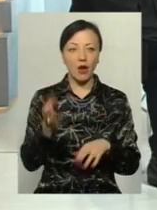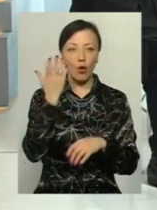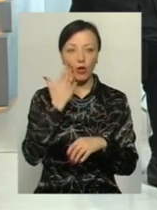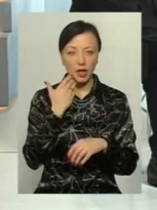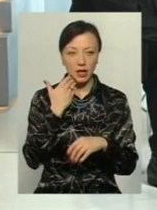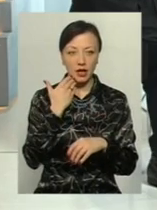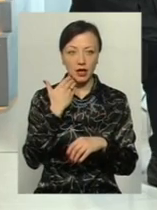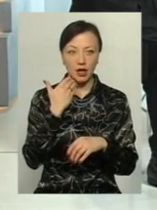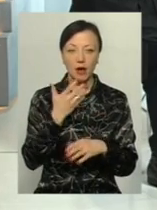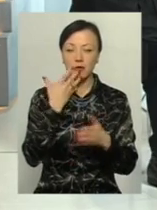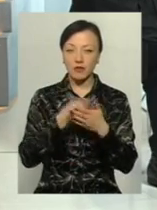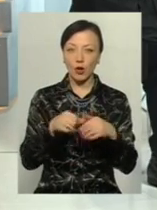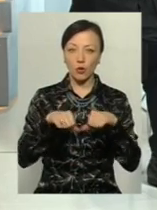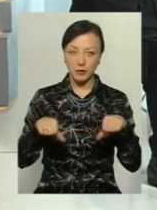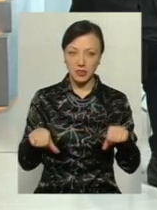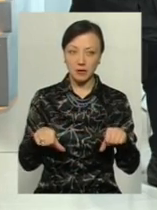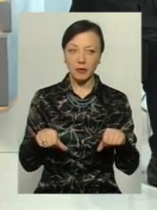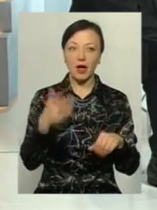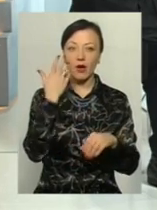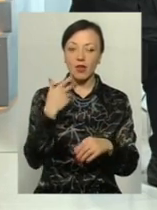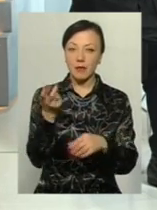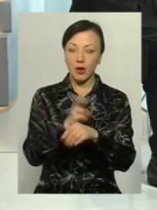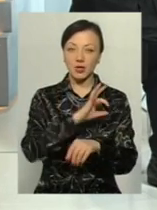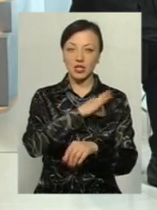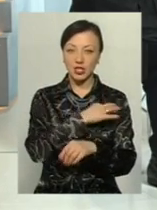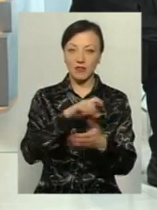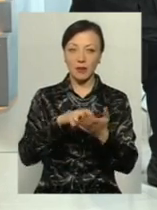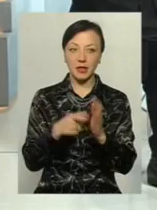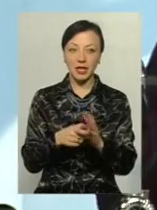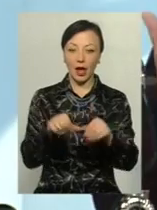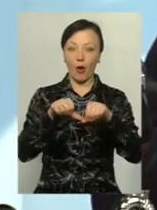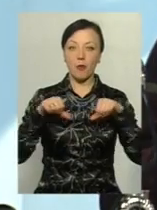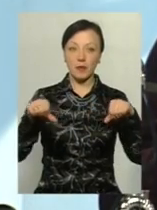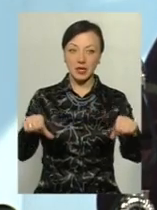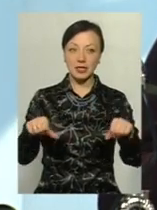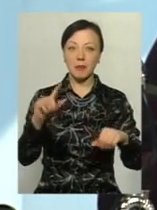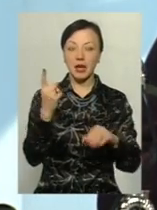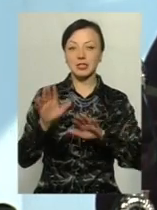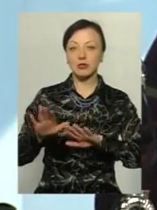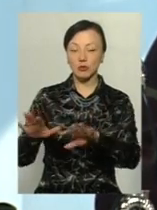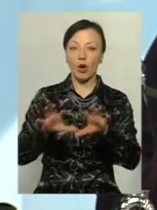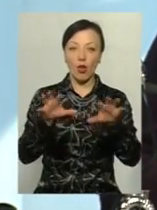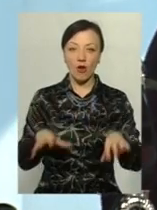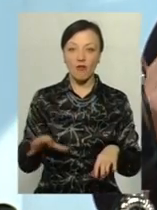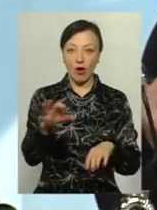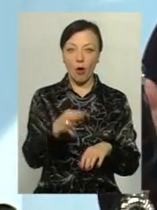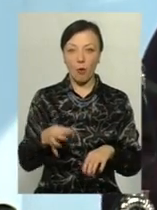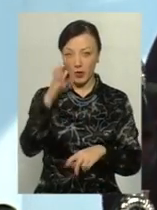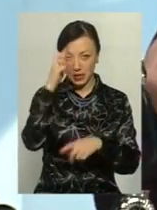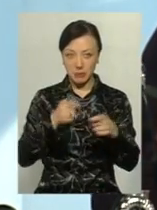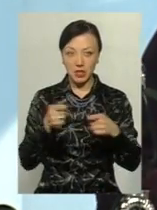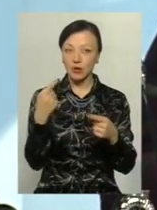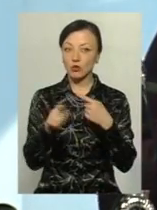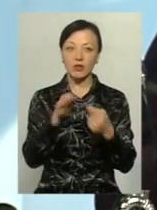в одному якому по своїй комісії дивіться, коли приходить слідчий в кабінет, і сидить комісія, і сидить перший заступник голови ОДА, це зовсім друга